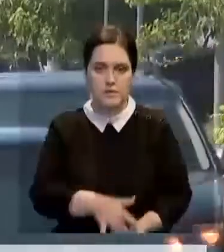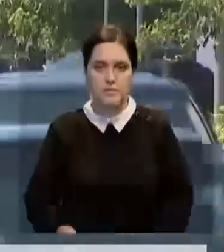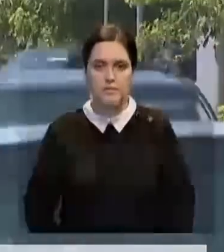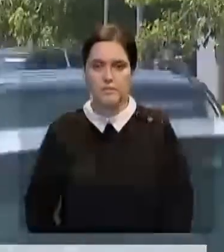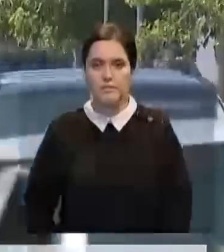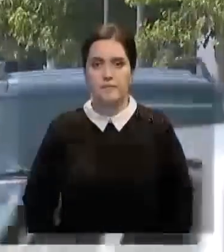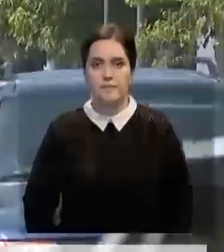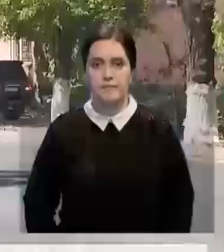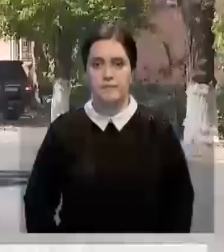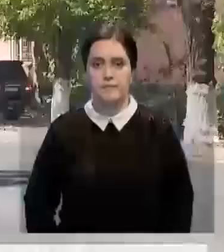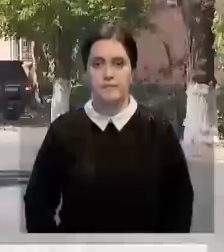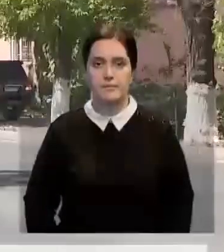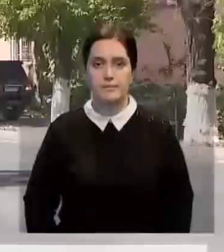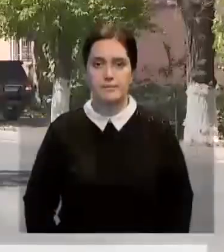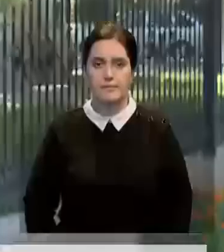регионах.